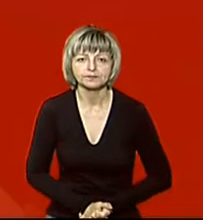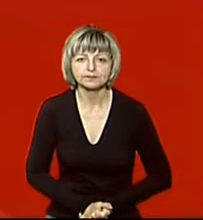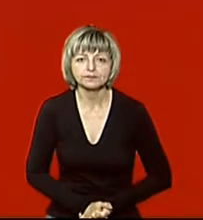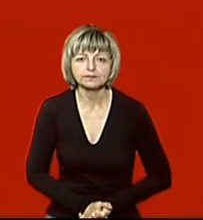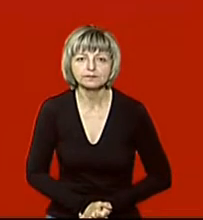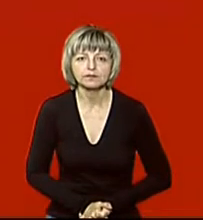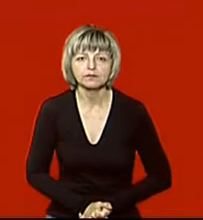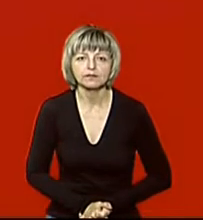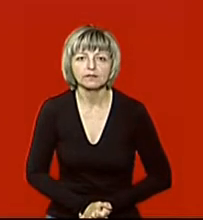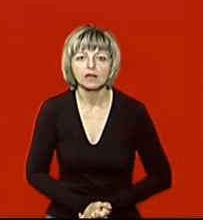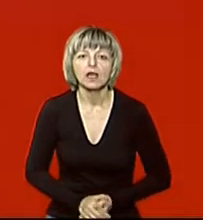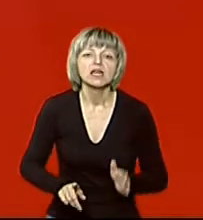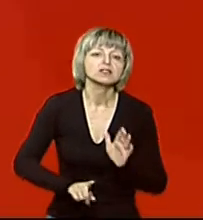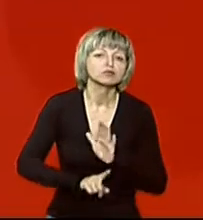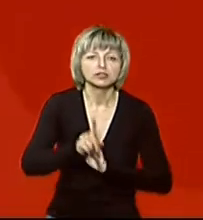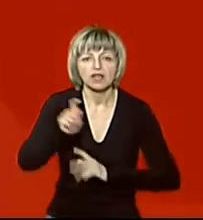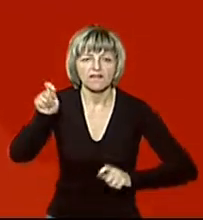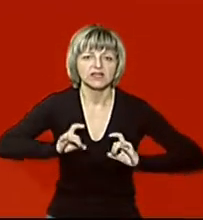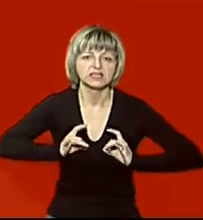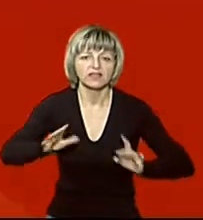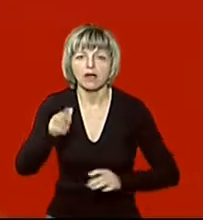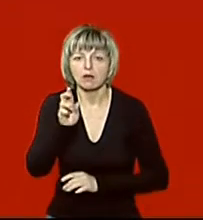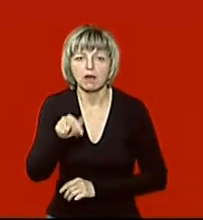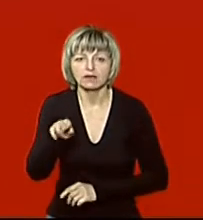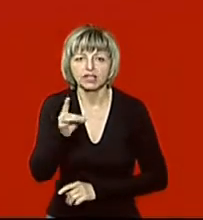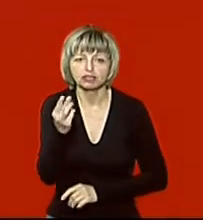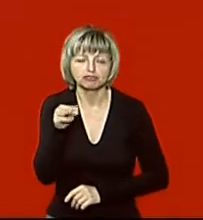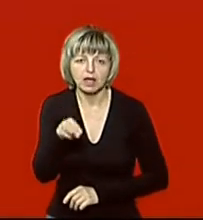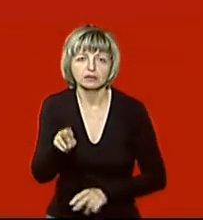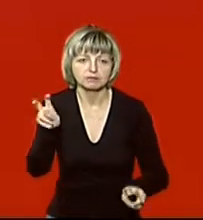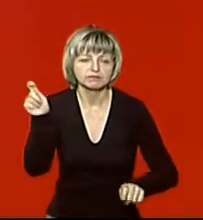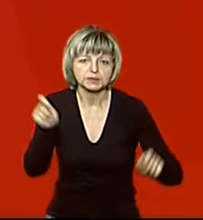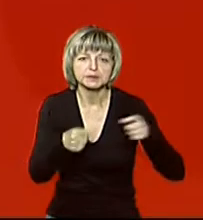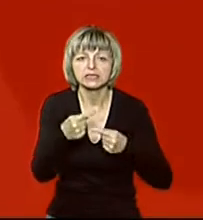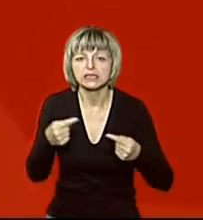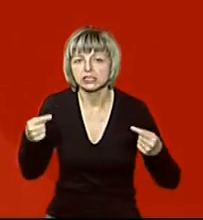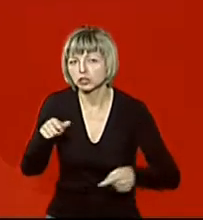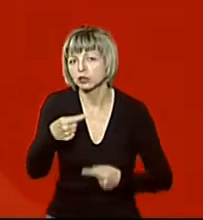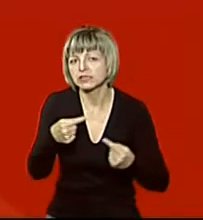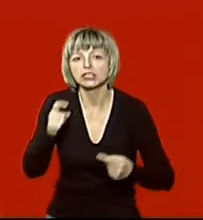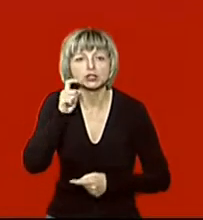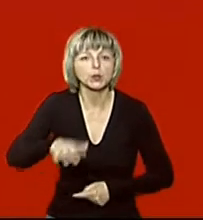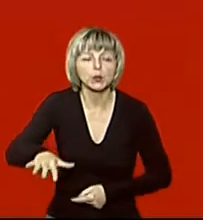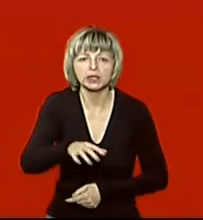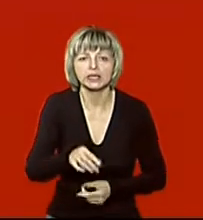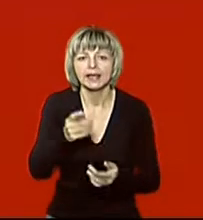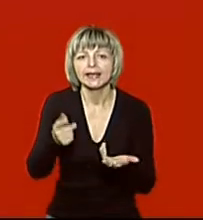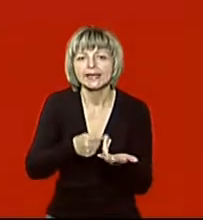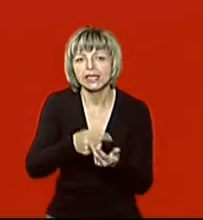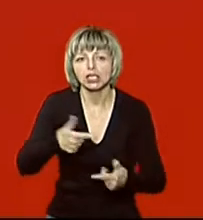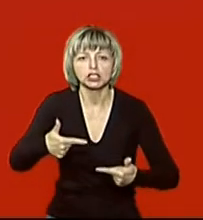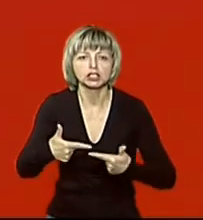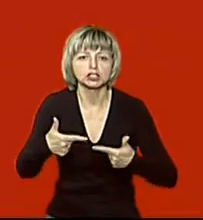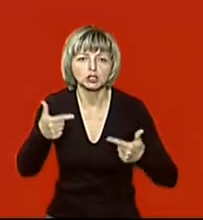З перших годин старту фестивалю «Бандерштад» до Луцька з'їжджаються відвідувачі з усієї України. Кількість гостей, які зареєструвалися у